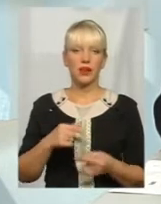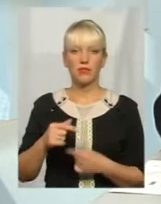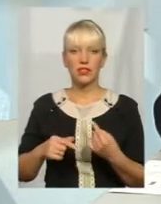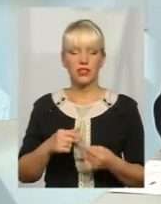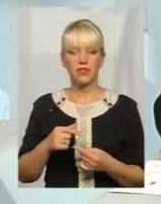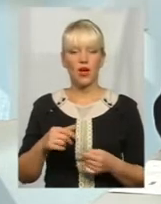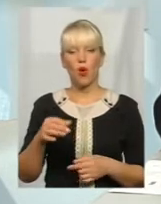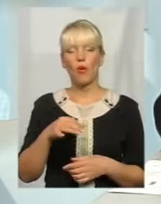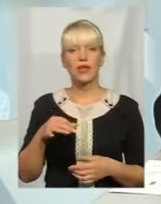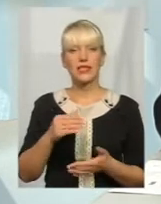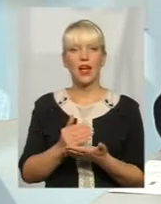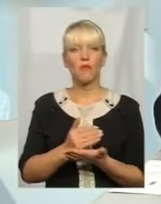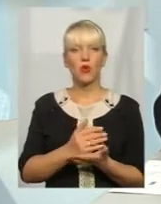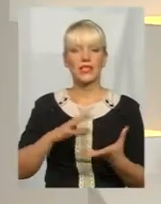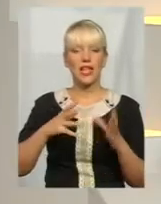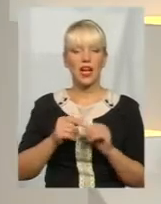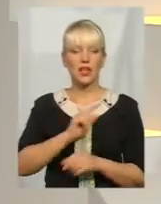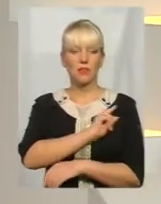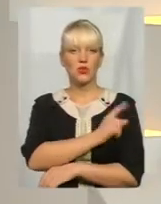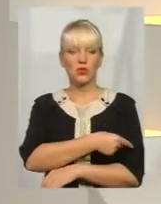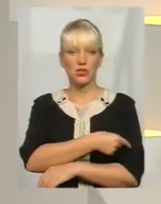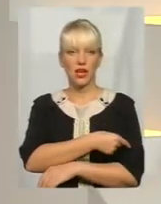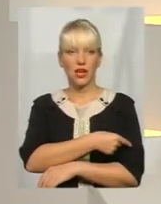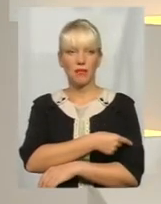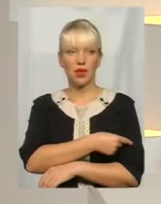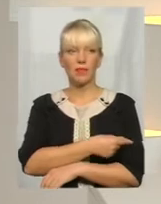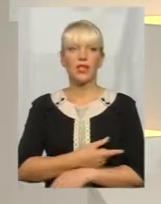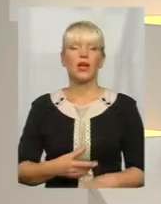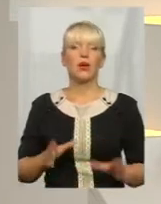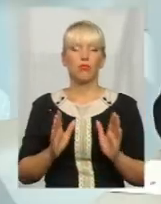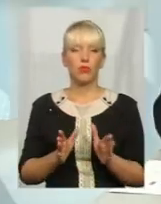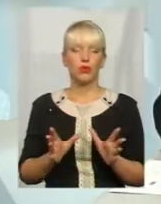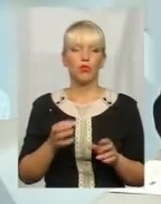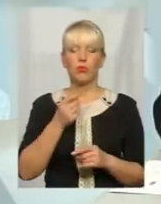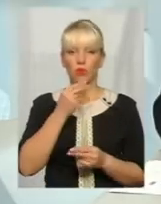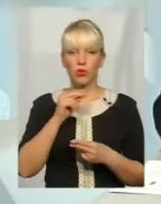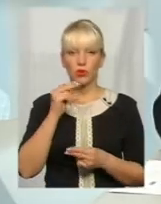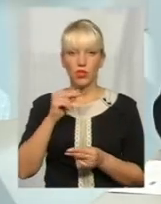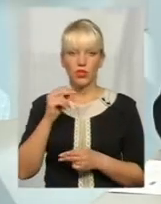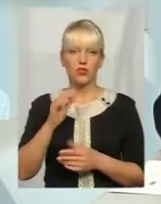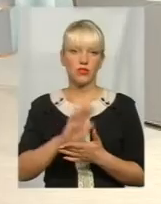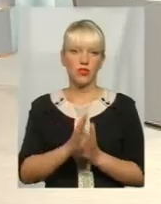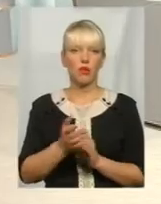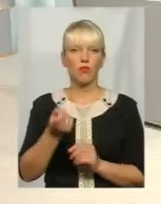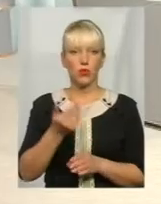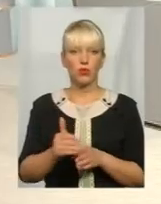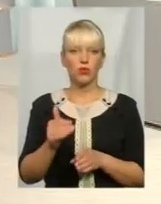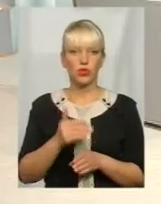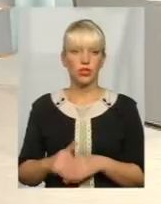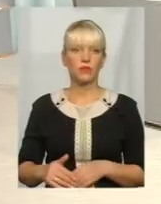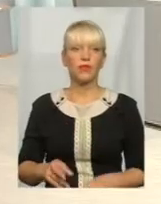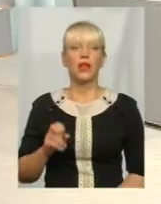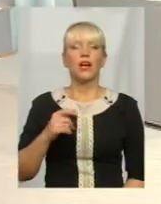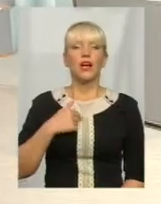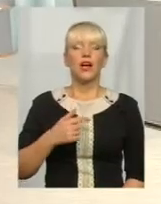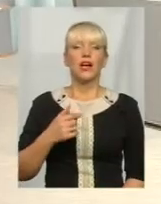підтримки підприємництва із загальними зусиллями, ну, будемо потрошки покращувати ситуацію. Дякую. Пані Інна, розкажіть